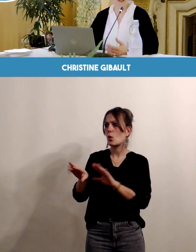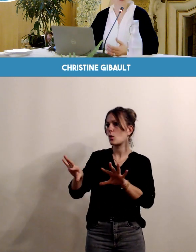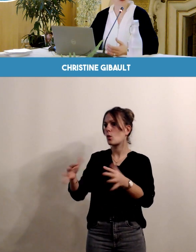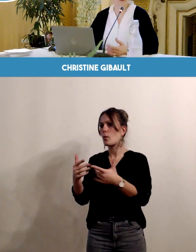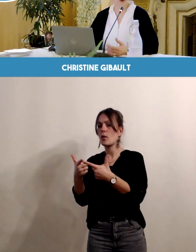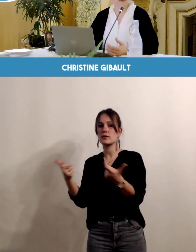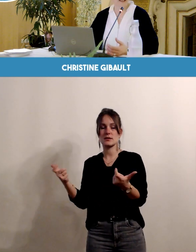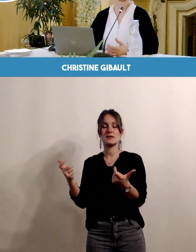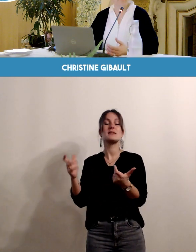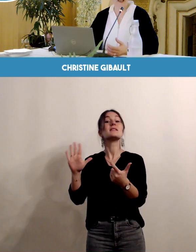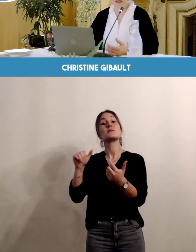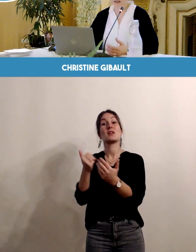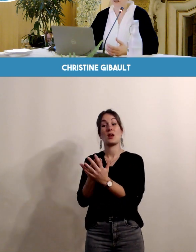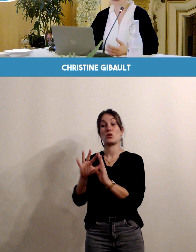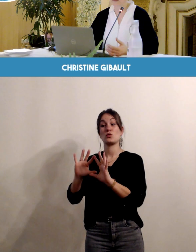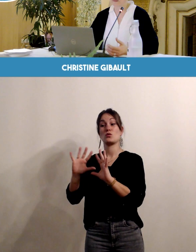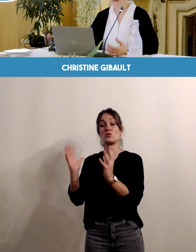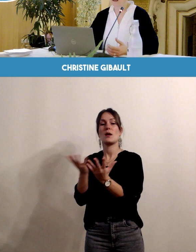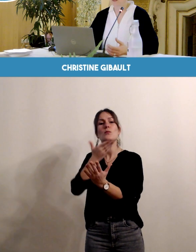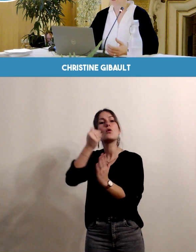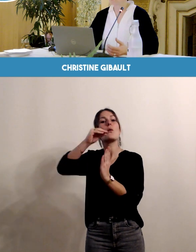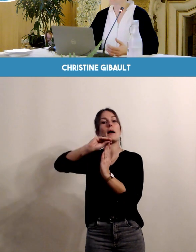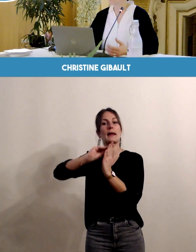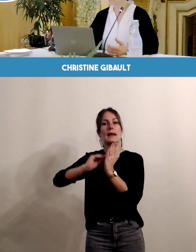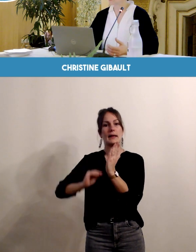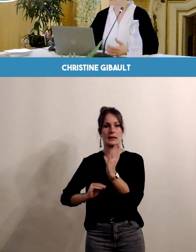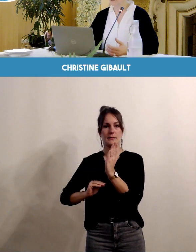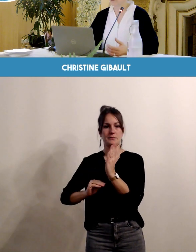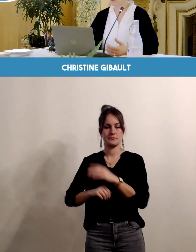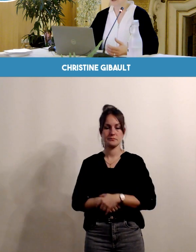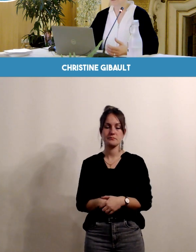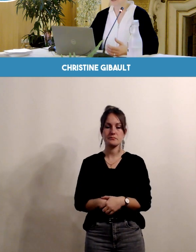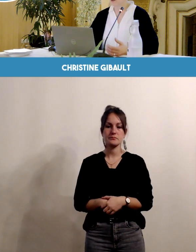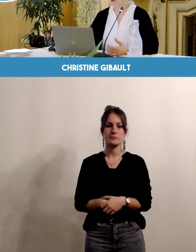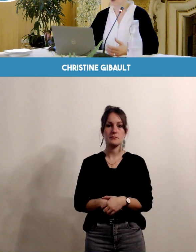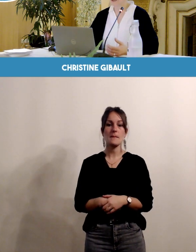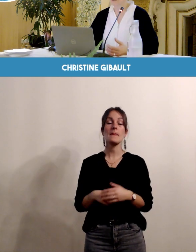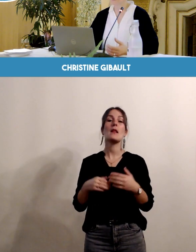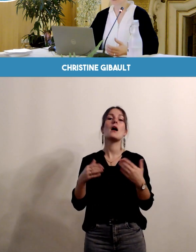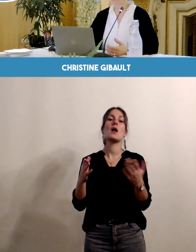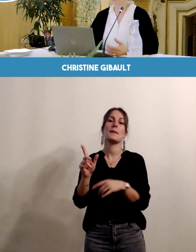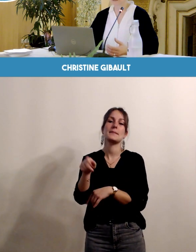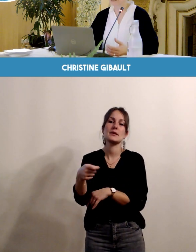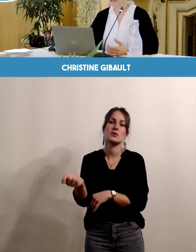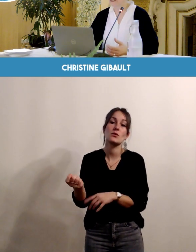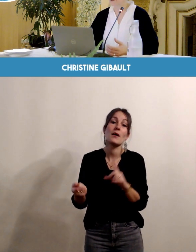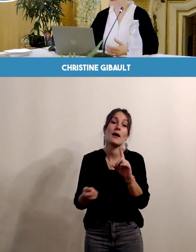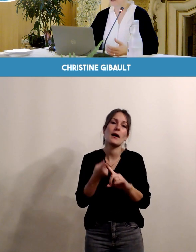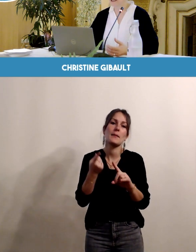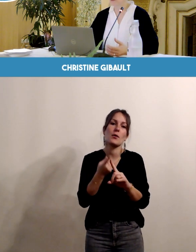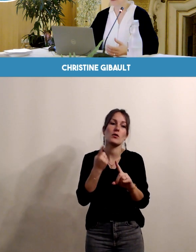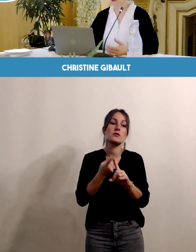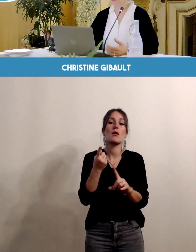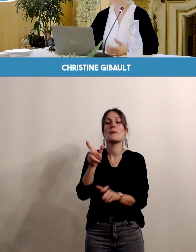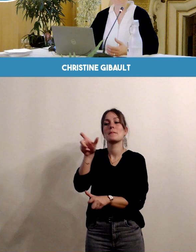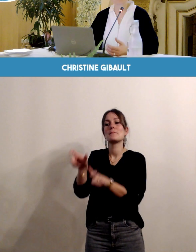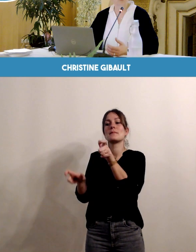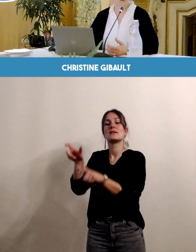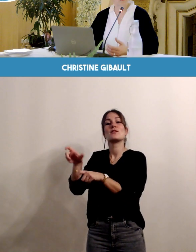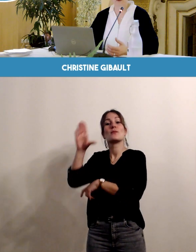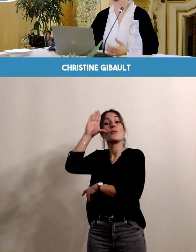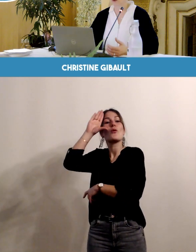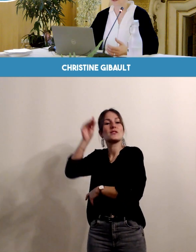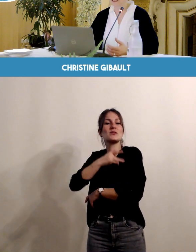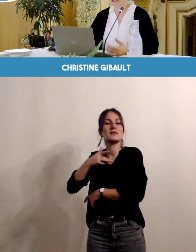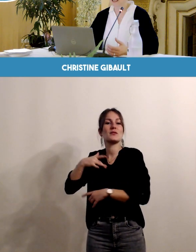nous vous conseillons de le formaliser par écrit. Il nécessite évidemment un dialogue extrêmement qualitatif avec les professionnels qui